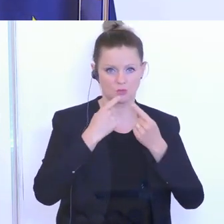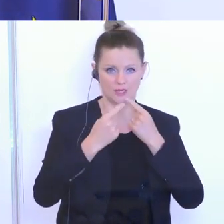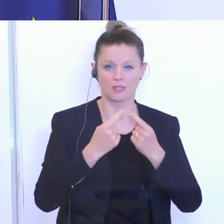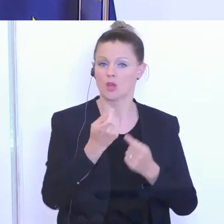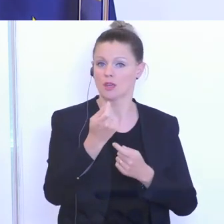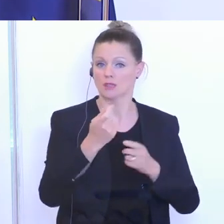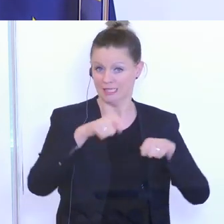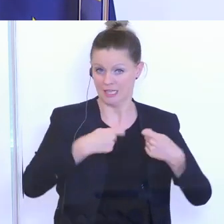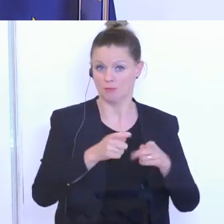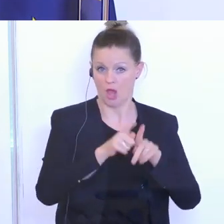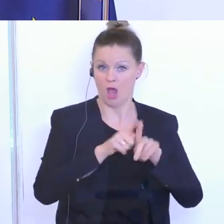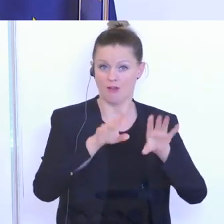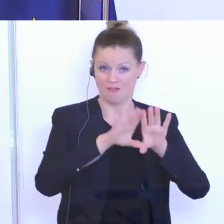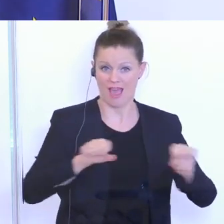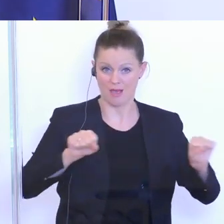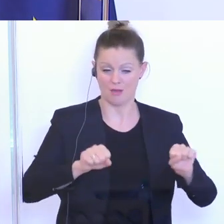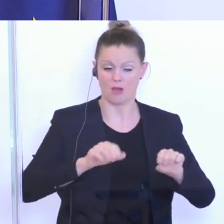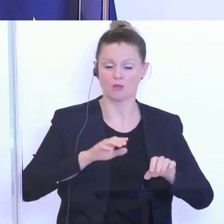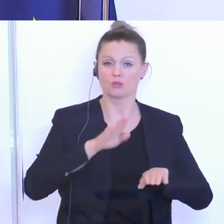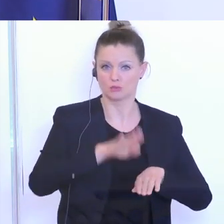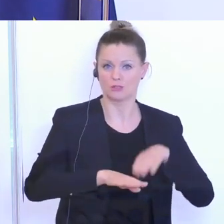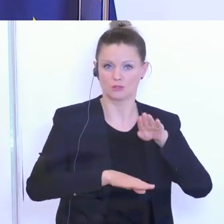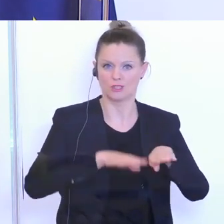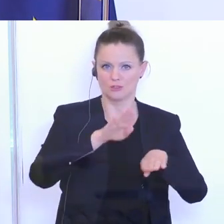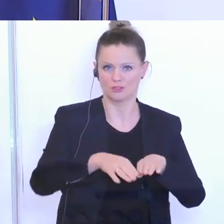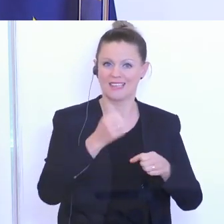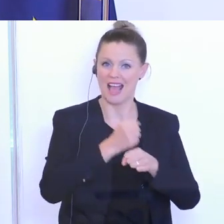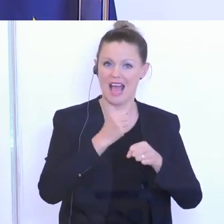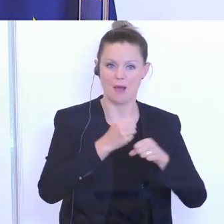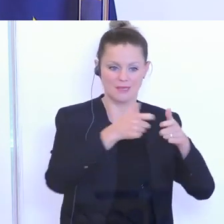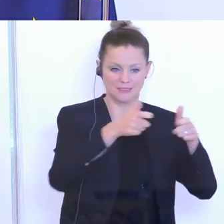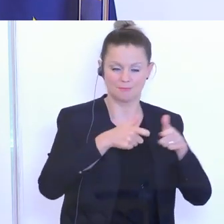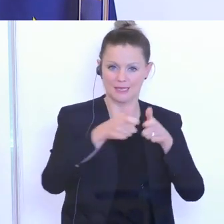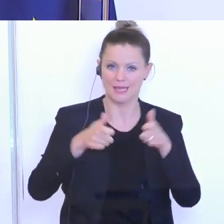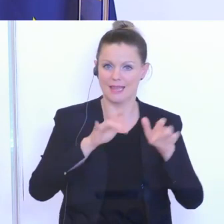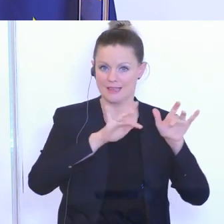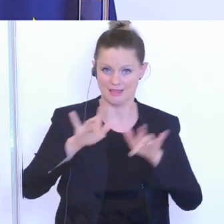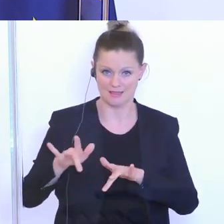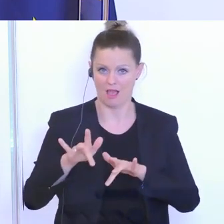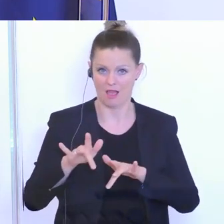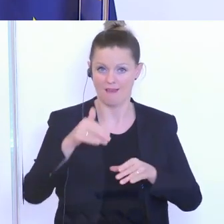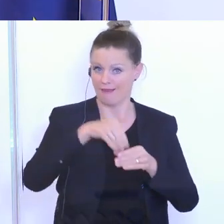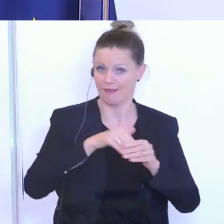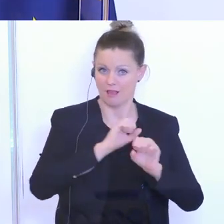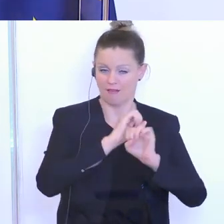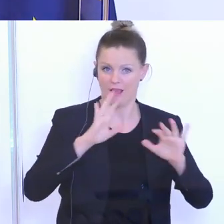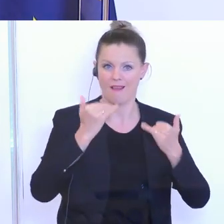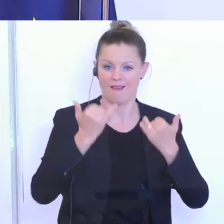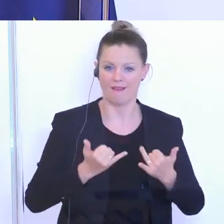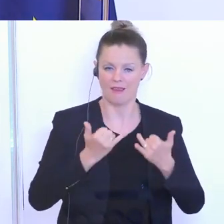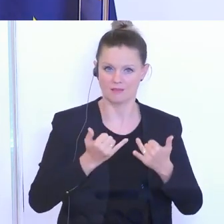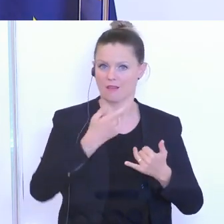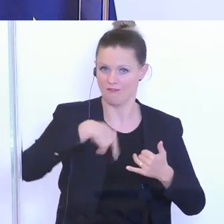Vereinbarungen für nächste Schritte, Arbeitspakete, die definiert wurden. Wir werden uns jetzt auf den Weg machen, das